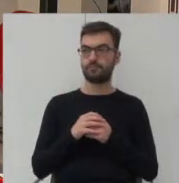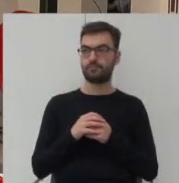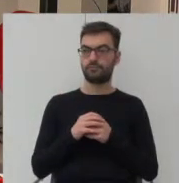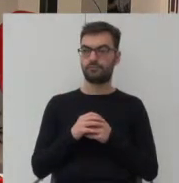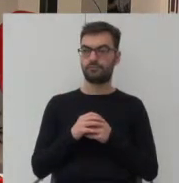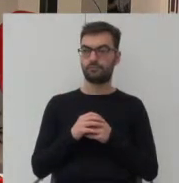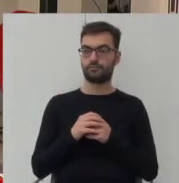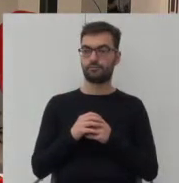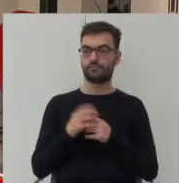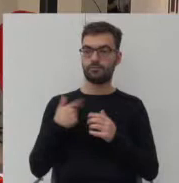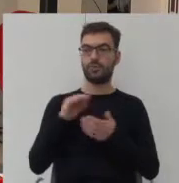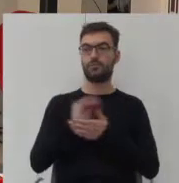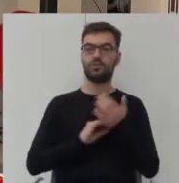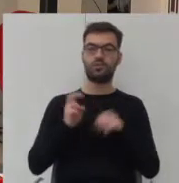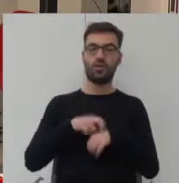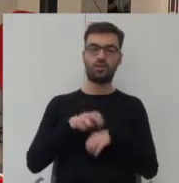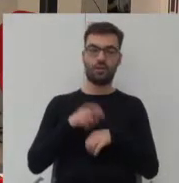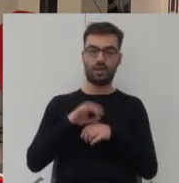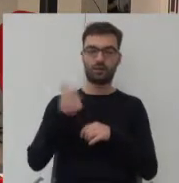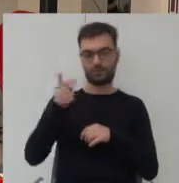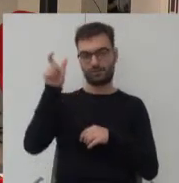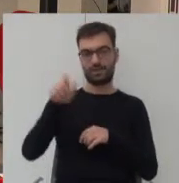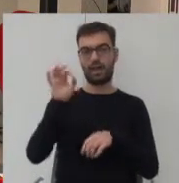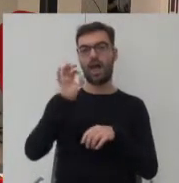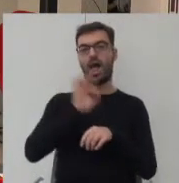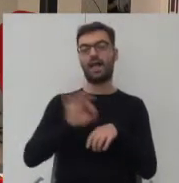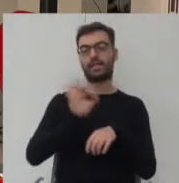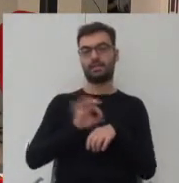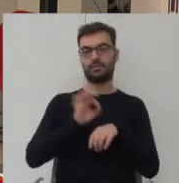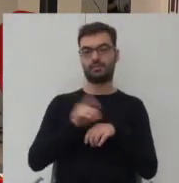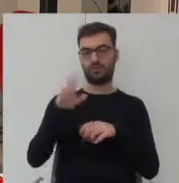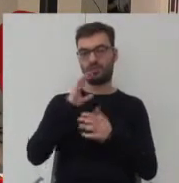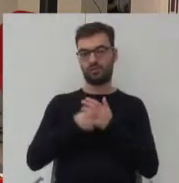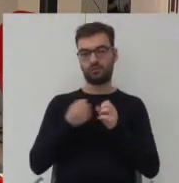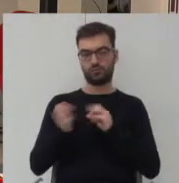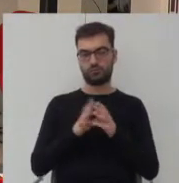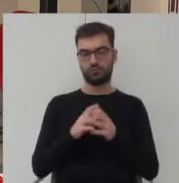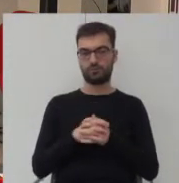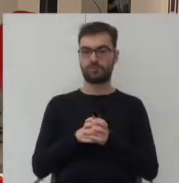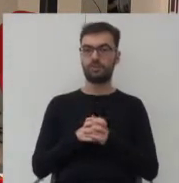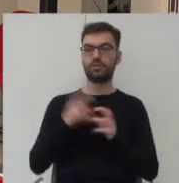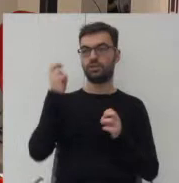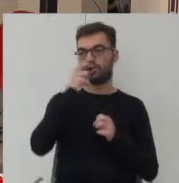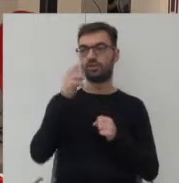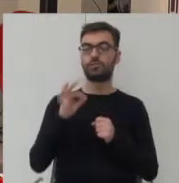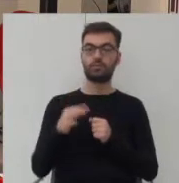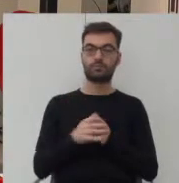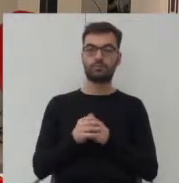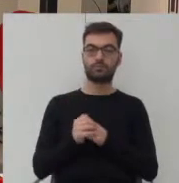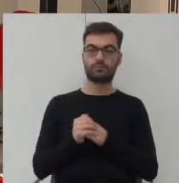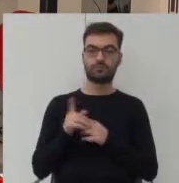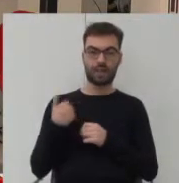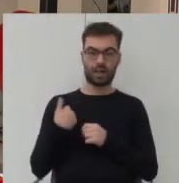pisze doktorat na temat jednego z architektów który właśnie tą metodę stosował i to jest o tyle ciekawe że tam